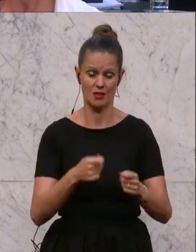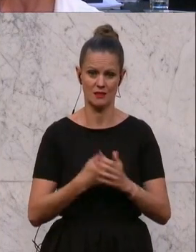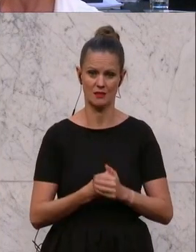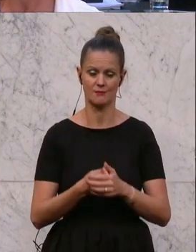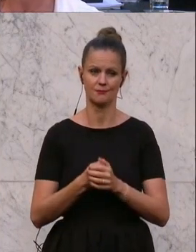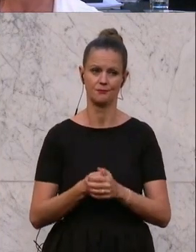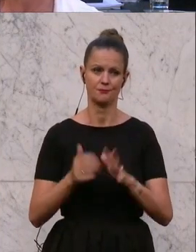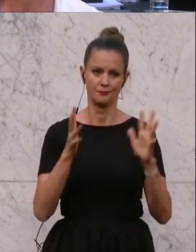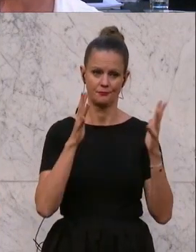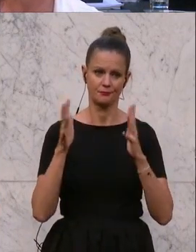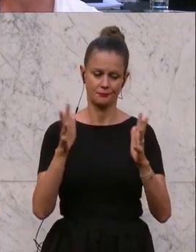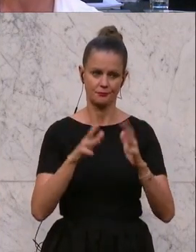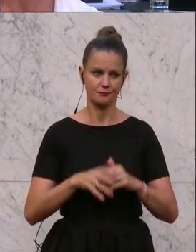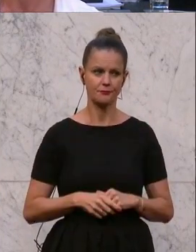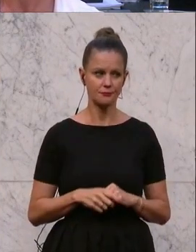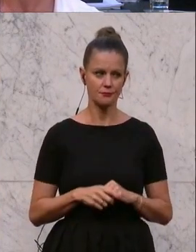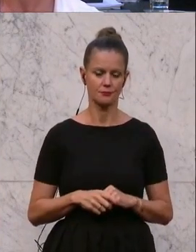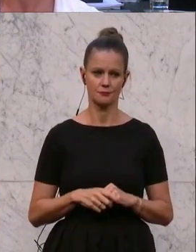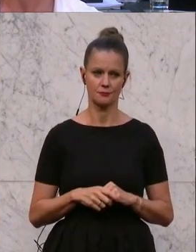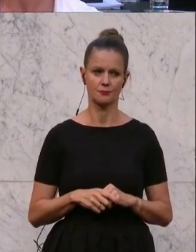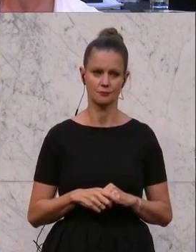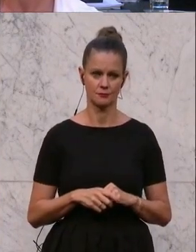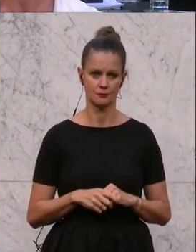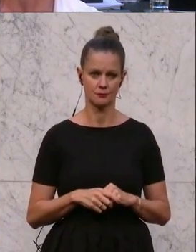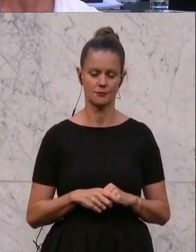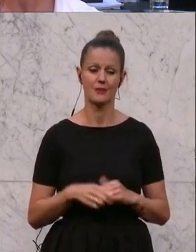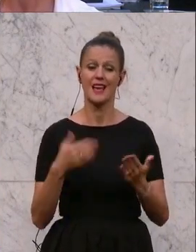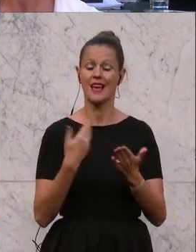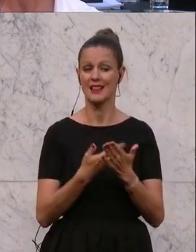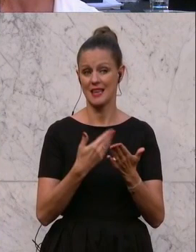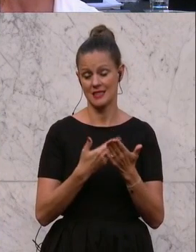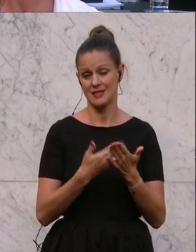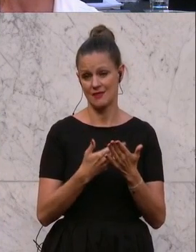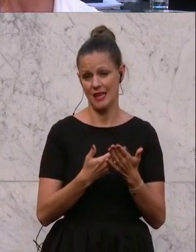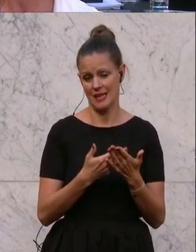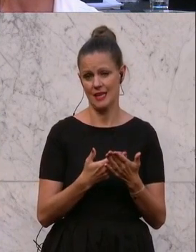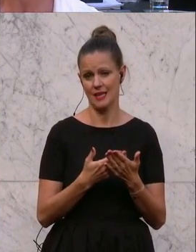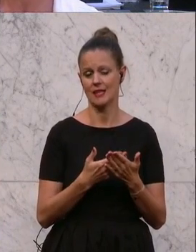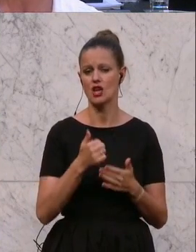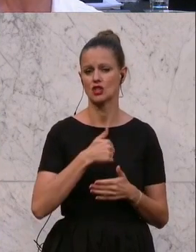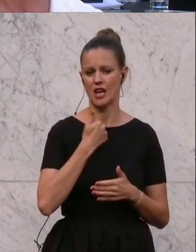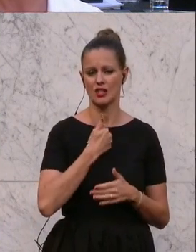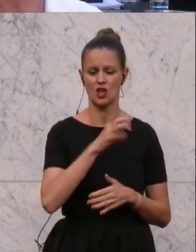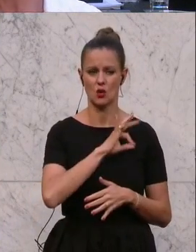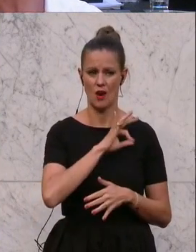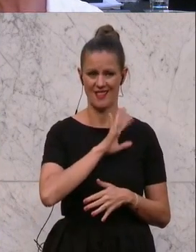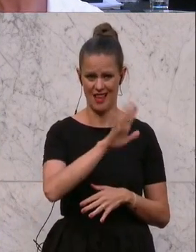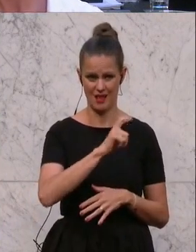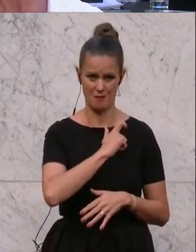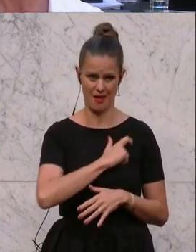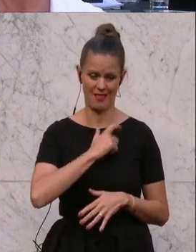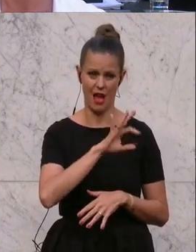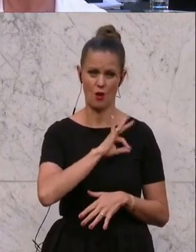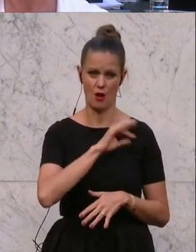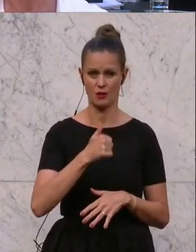würde ich schon darauf vertrauen, was die steirischen Kollegen, ihre Parteikollegen